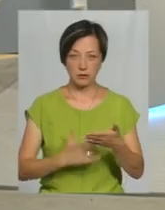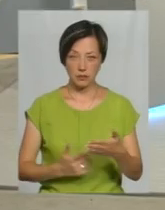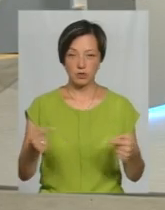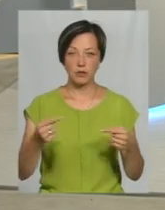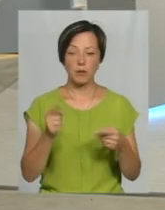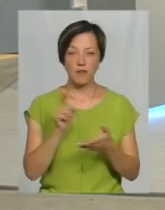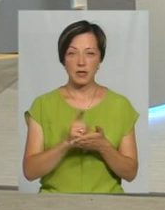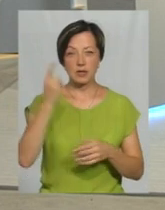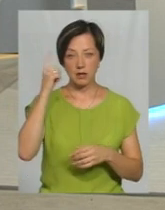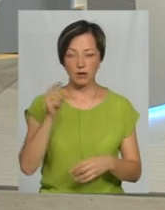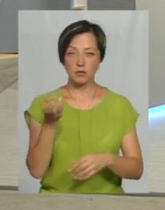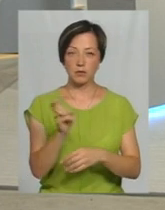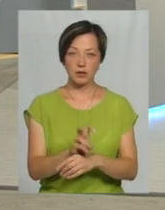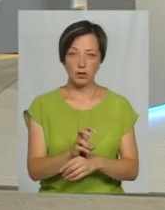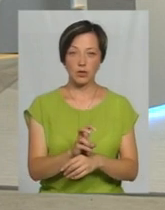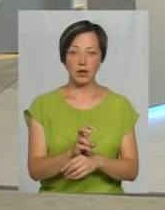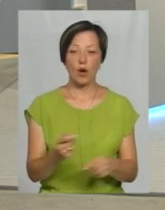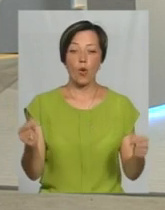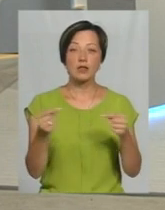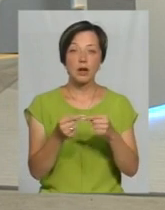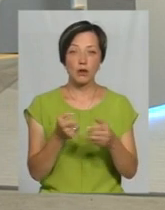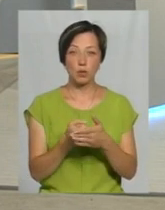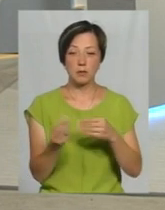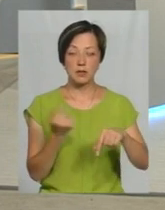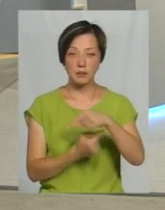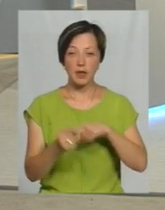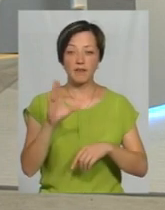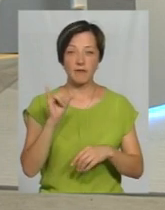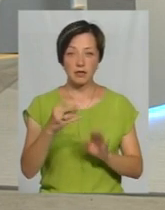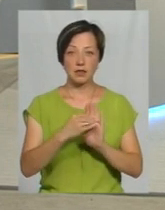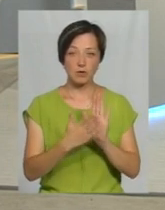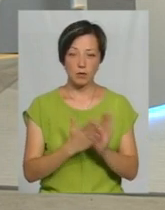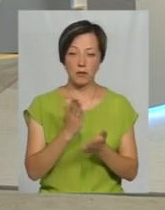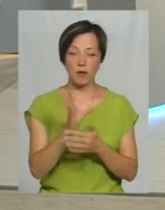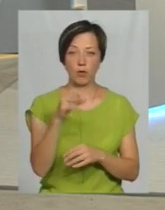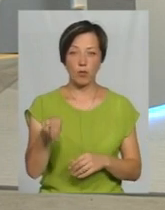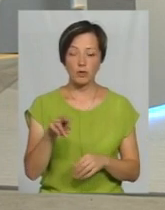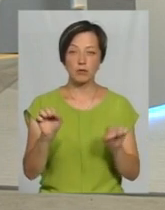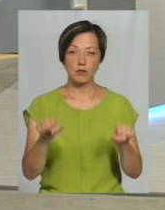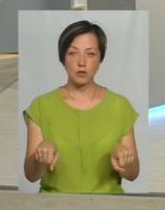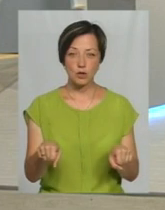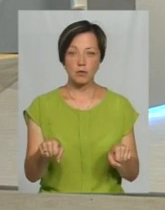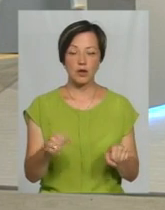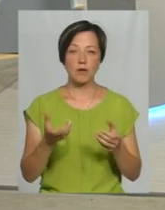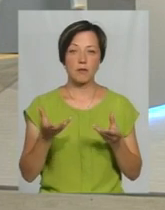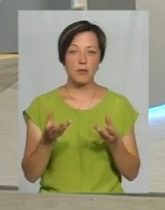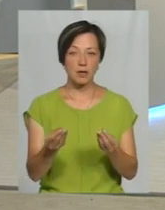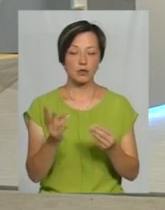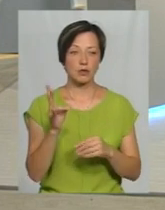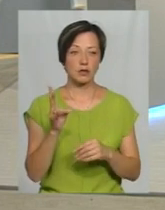а ми повинні знати, що ми йдемо до того-то підприємця. Він зареєстрований, має його ідентифікаційний код. Ми можемо даже попливати